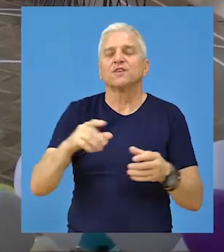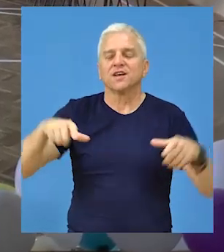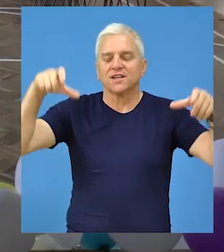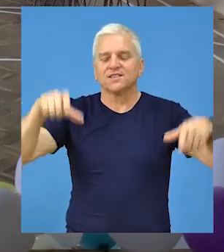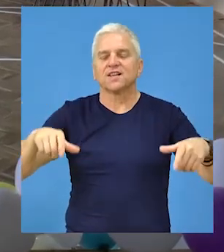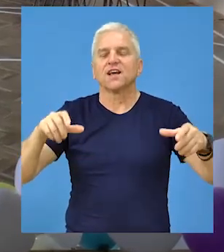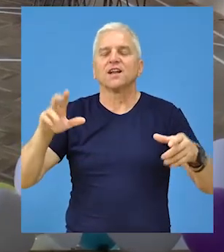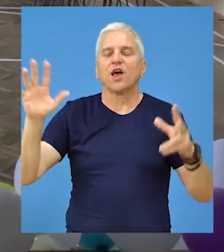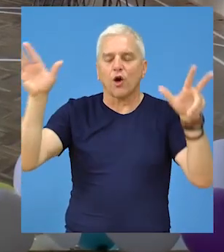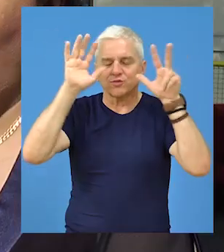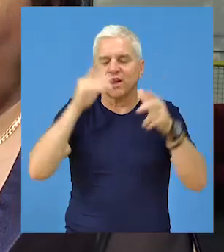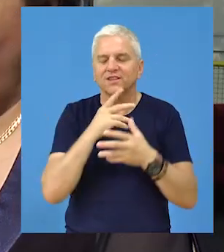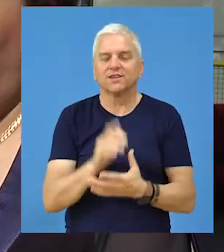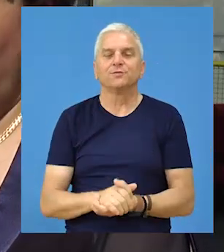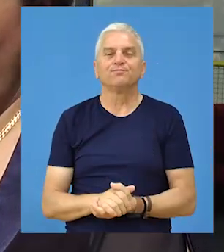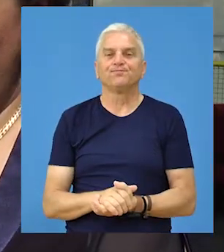u sali ove osmoletke.